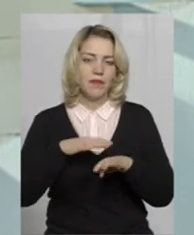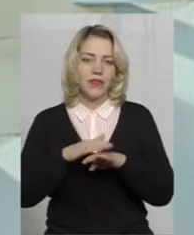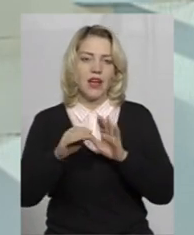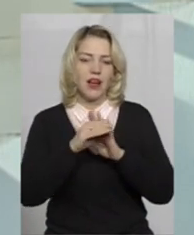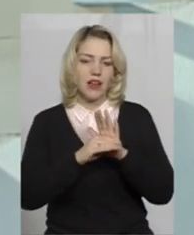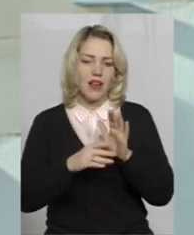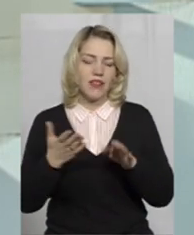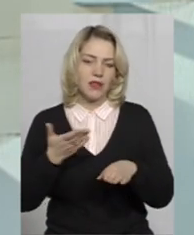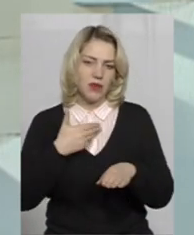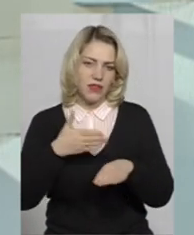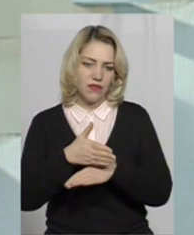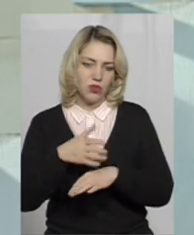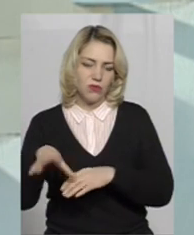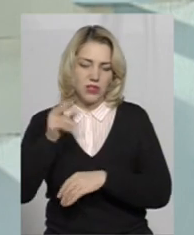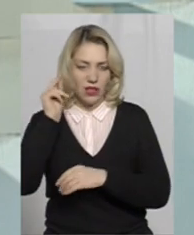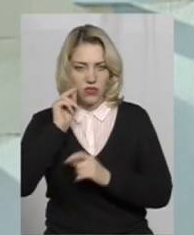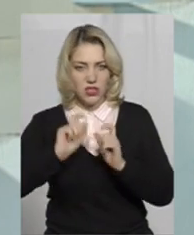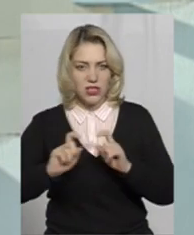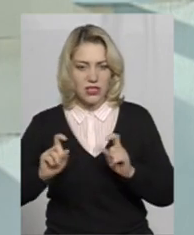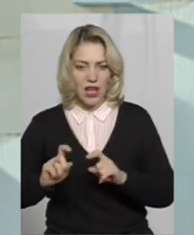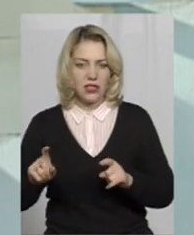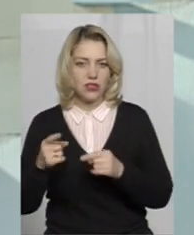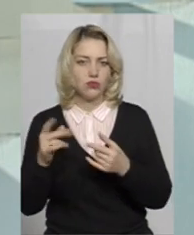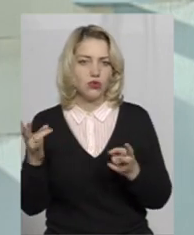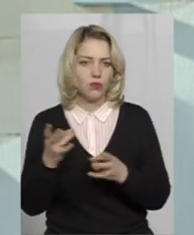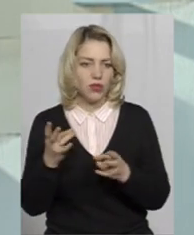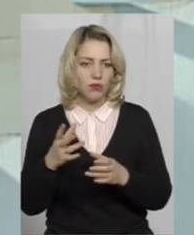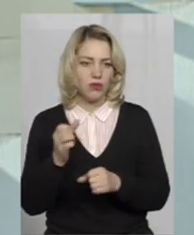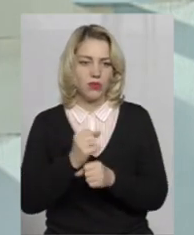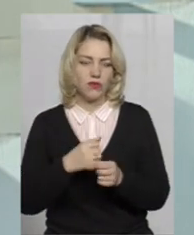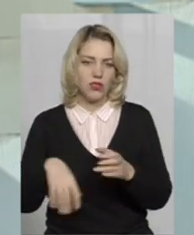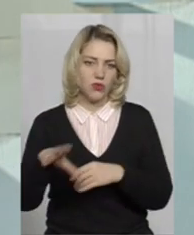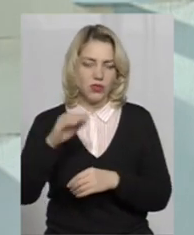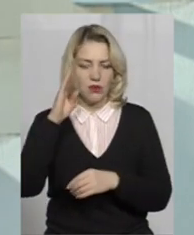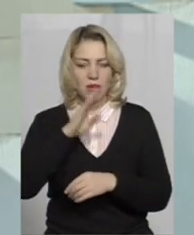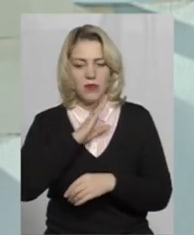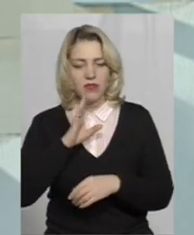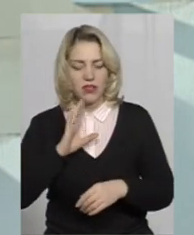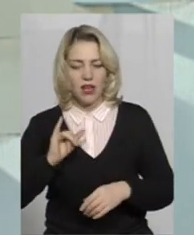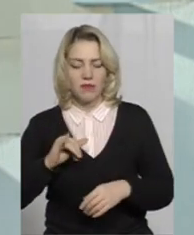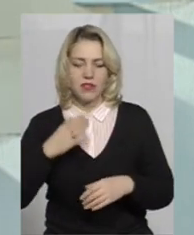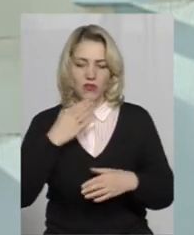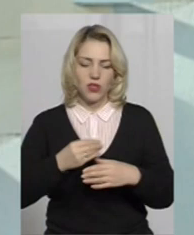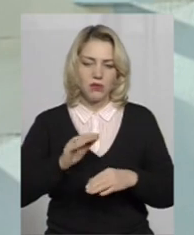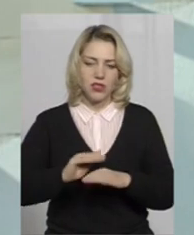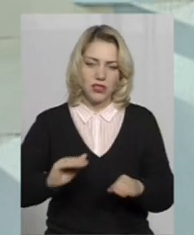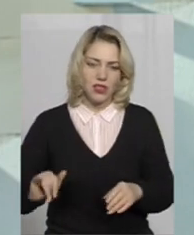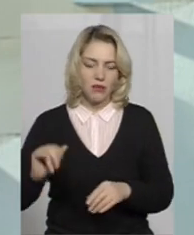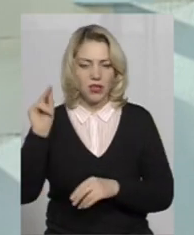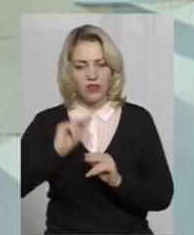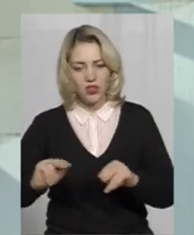відвідуємо всі наші навчальні заклади. Адже потрібно працювати усім, і батькам над своїми дітками, і вчителям, і